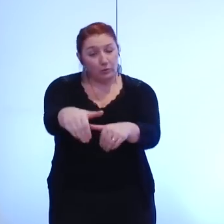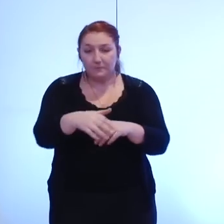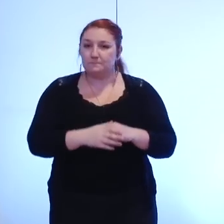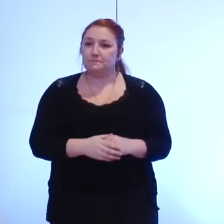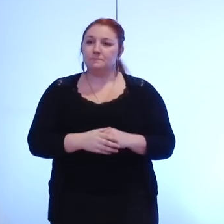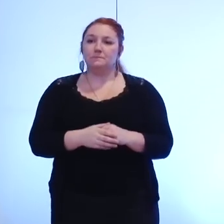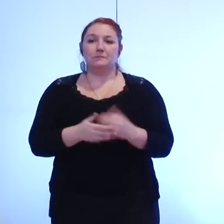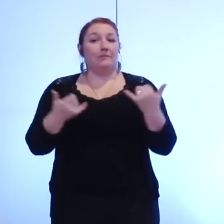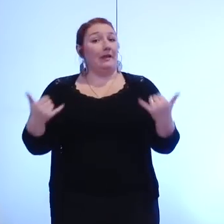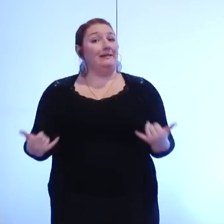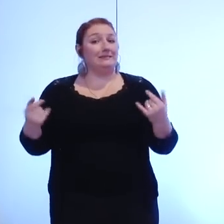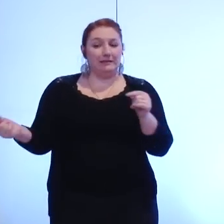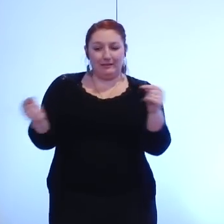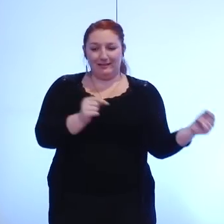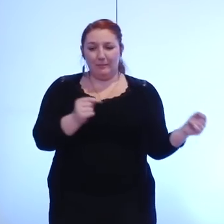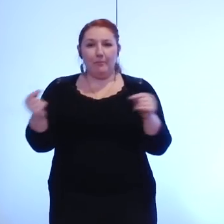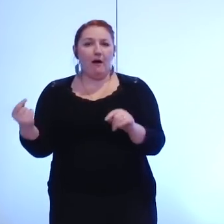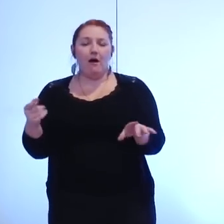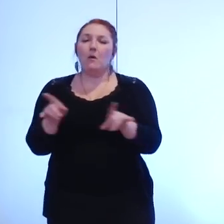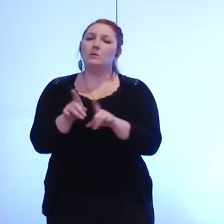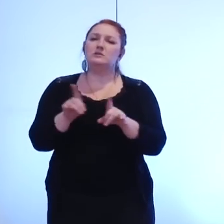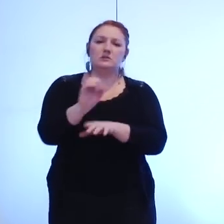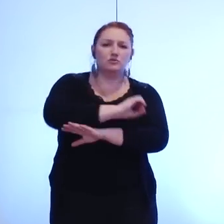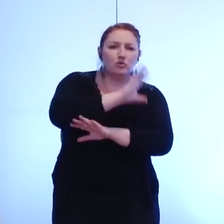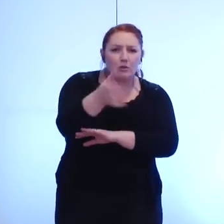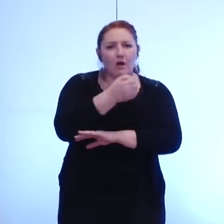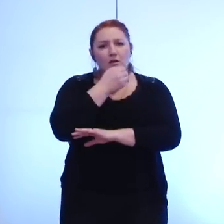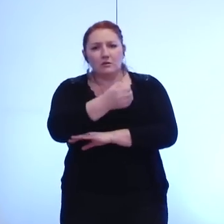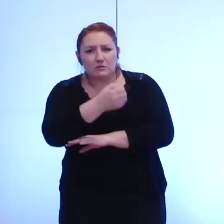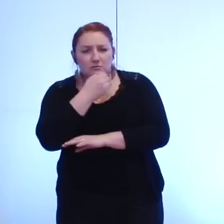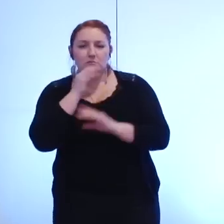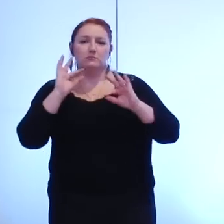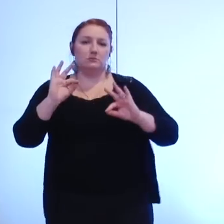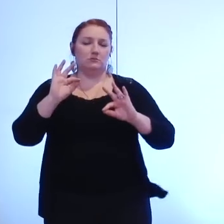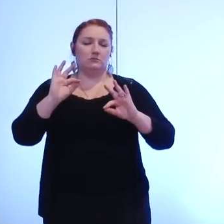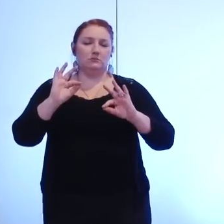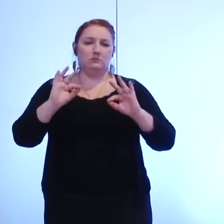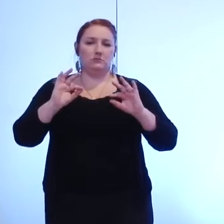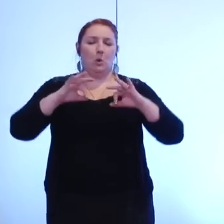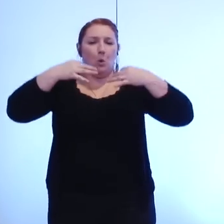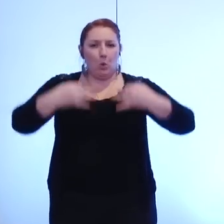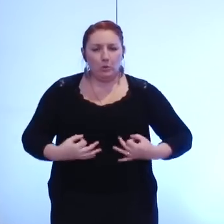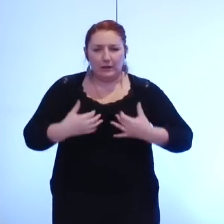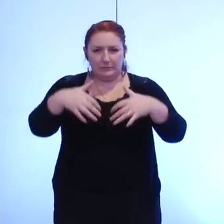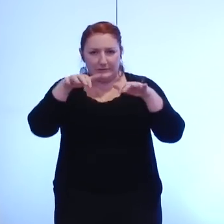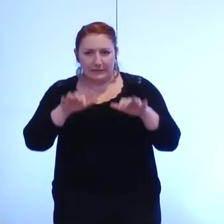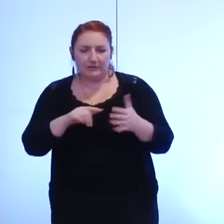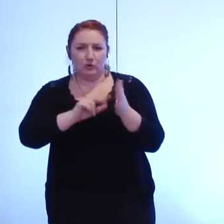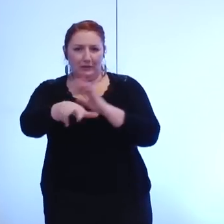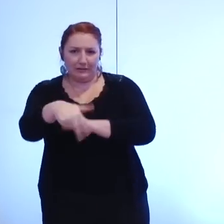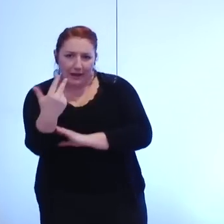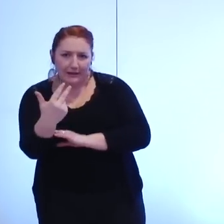enceinte, et qui se tiennent dans les médias depuis le mois de juin, sur le compte administratif 2013, sur le budget supplémentaire, que nous avons voté